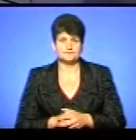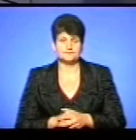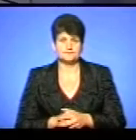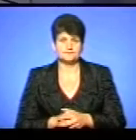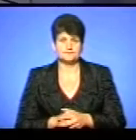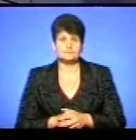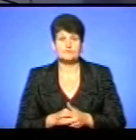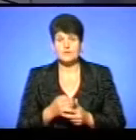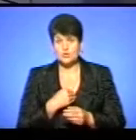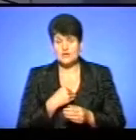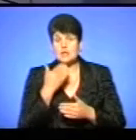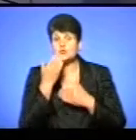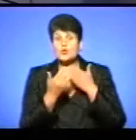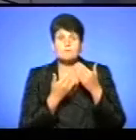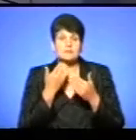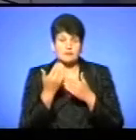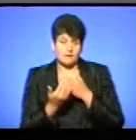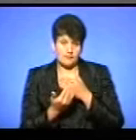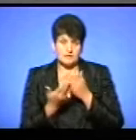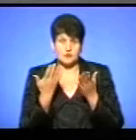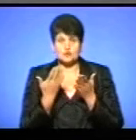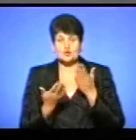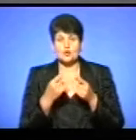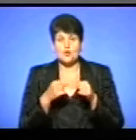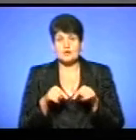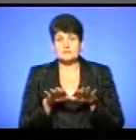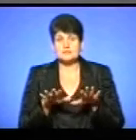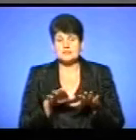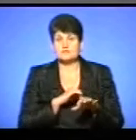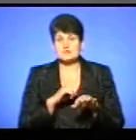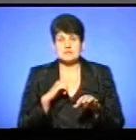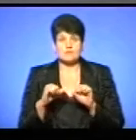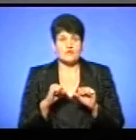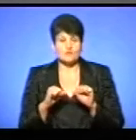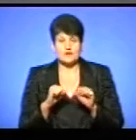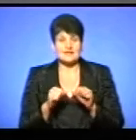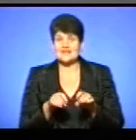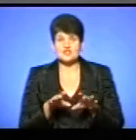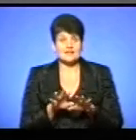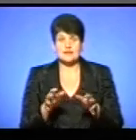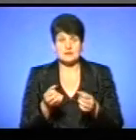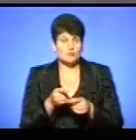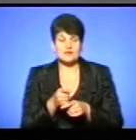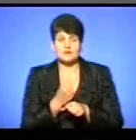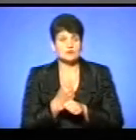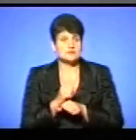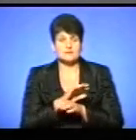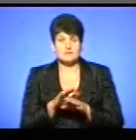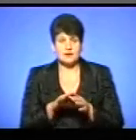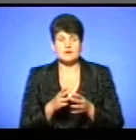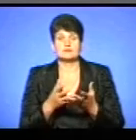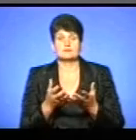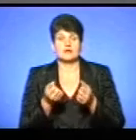Ми хотіли допитати, якщо органи місцевого самолідування таке рішення не приймуть, тому що ніхто їх не зобов'язує таке рішення